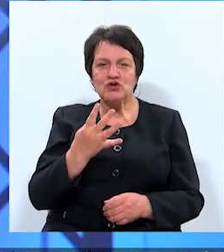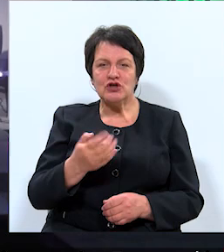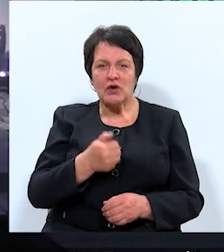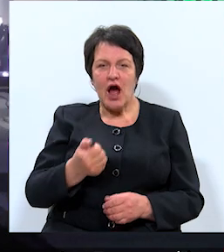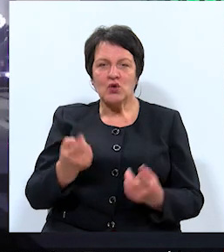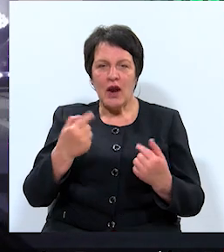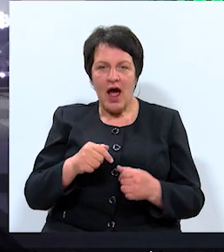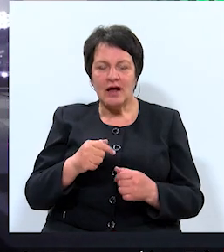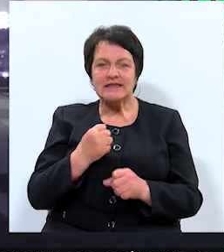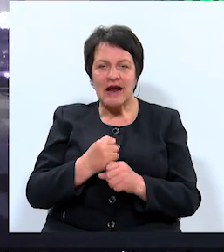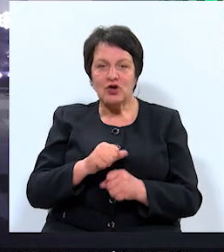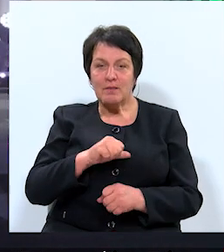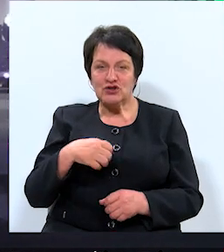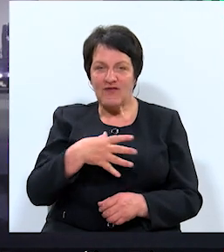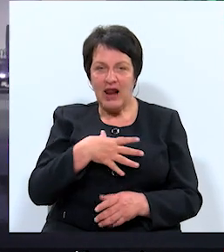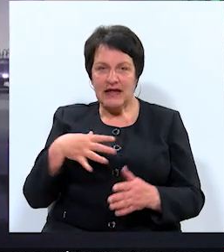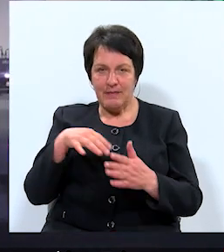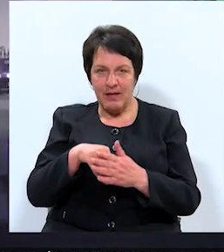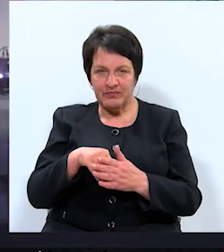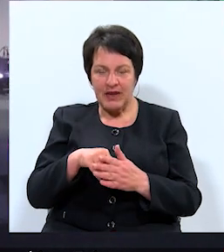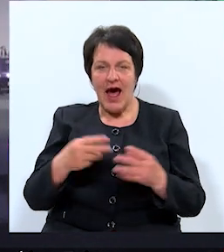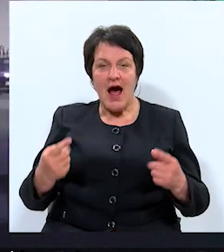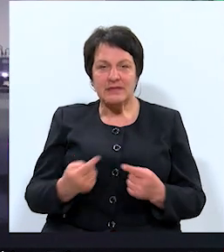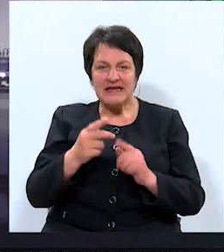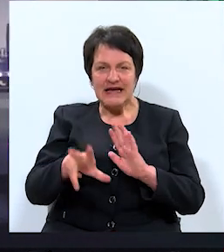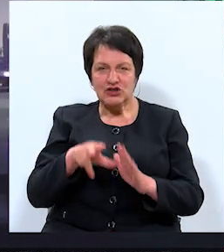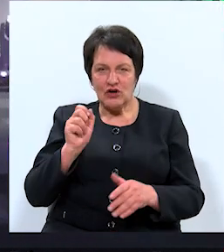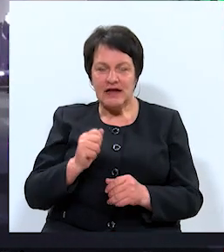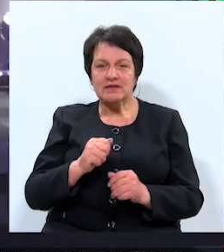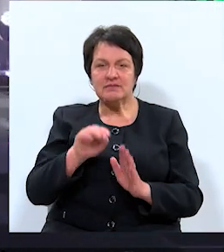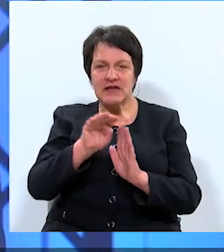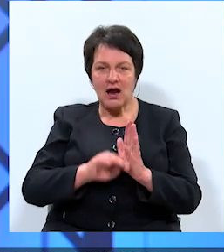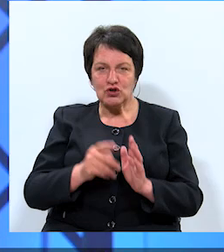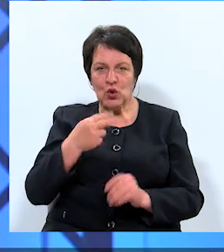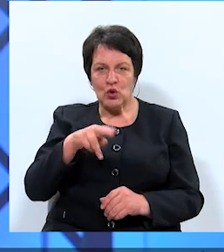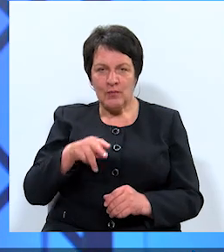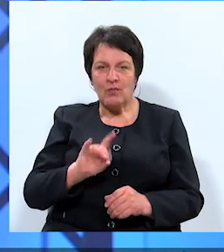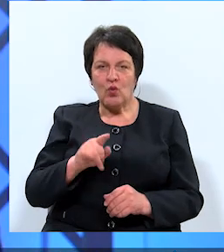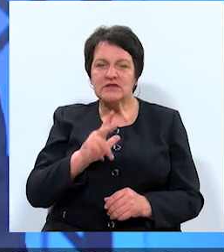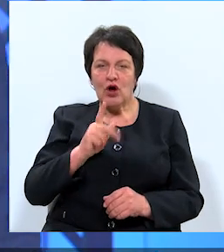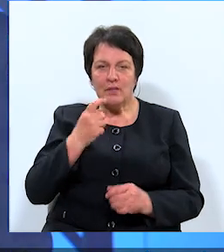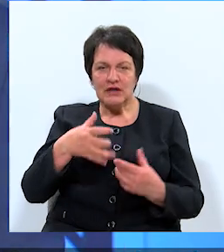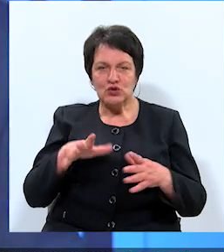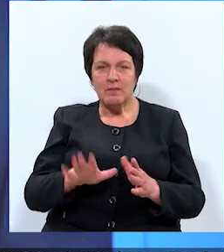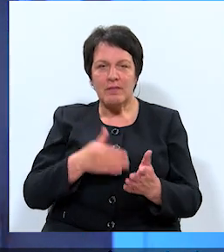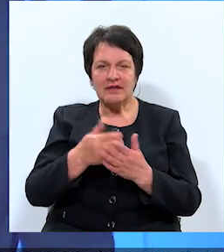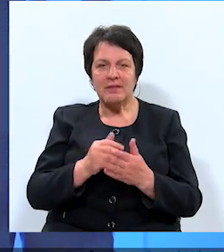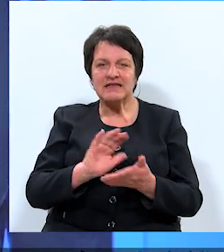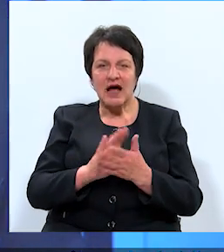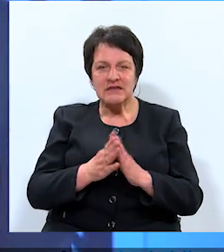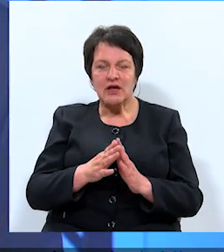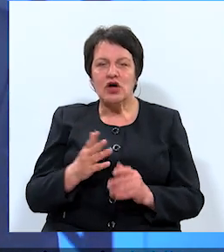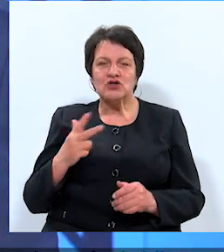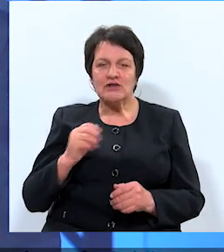laikā strādājot pašvaldībā. Atbilstoši izlozētajiem sarakstu numuriem uz Daugavpils domu pretendēja saskaņa,